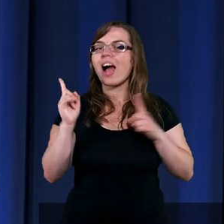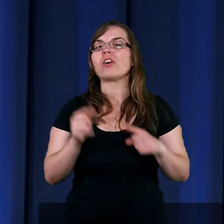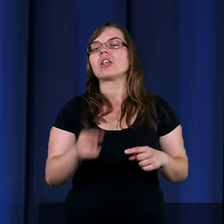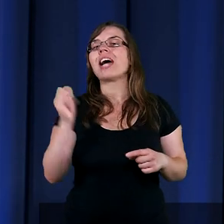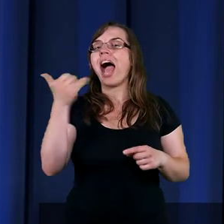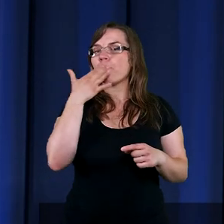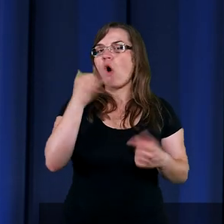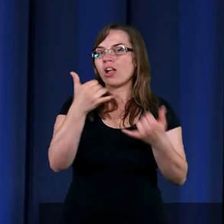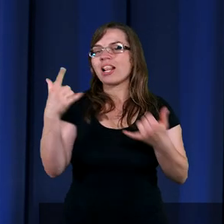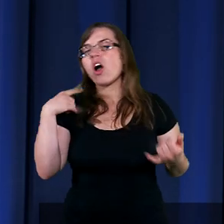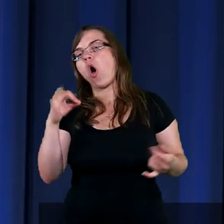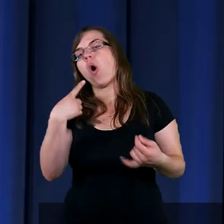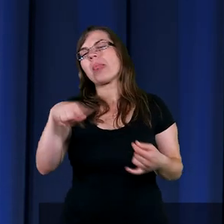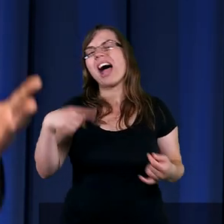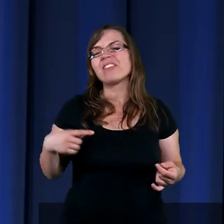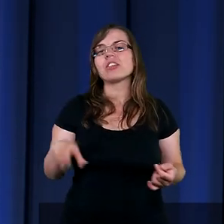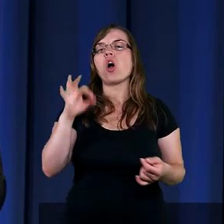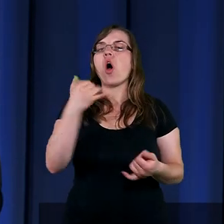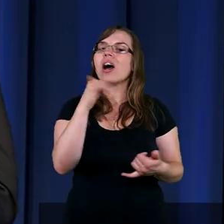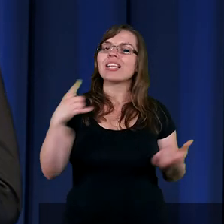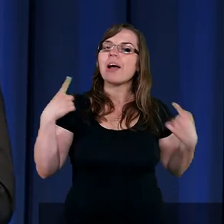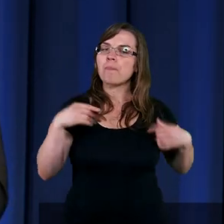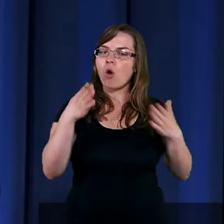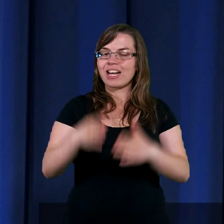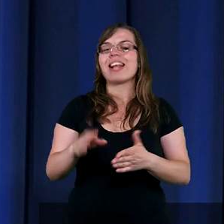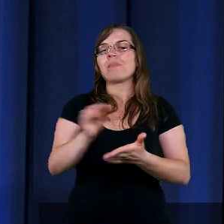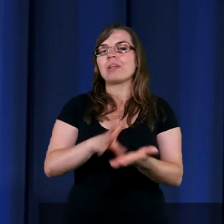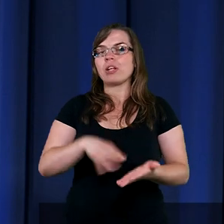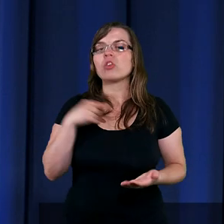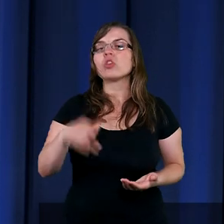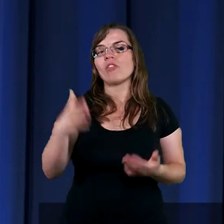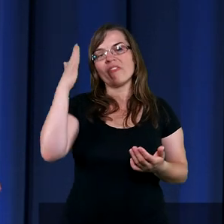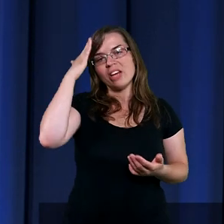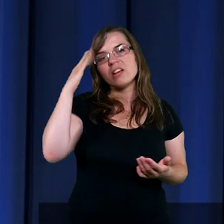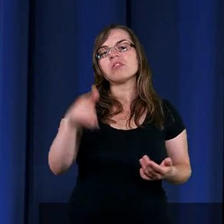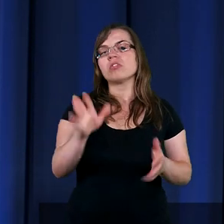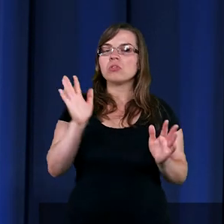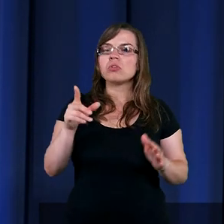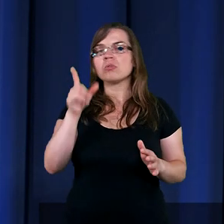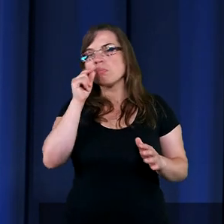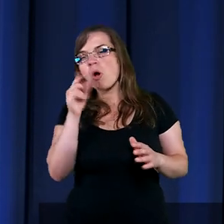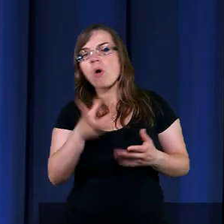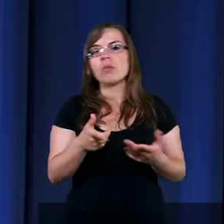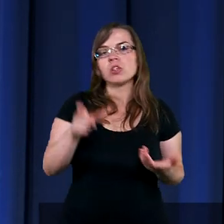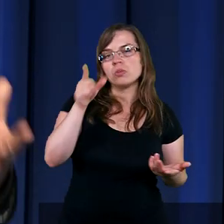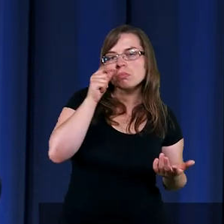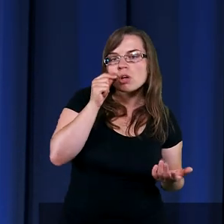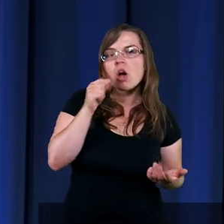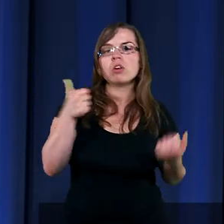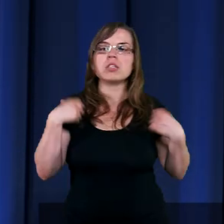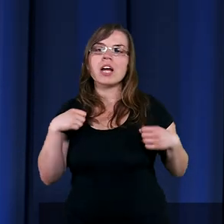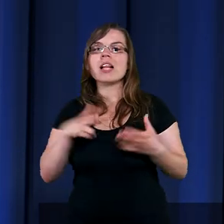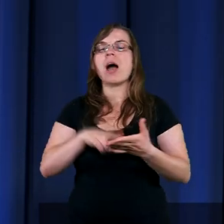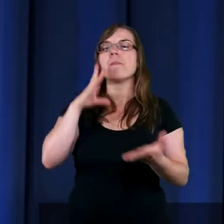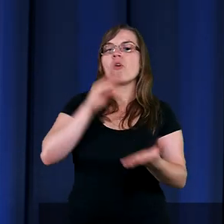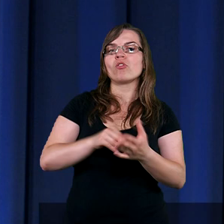o kimś innym, o Dawidzie, o innych postaciach biblijnych, no to wiecie, to oni śpią. Śpią i czekają na